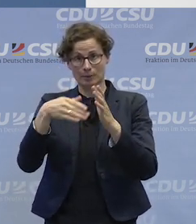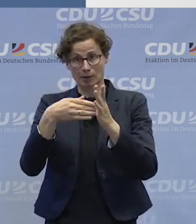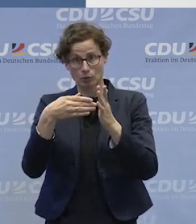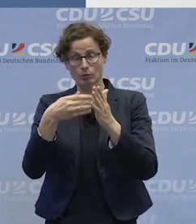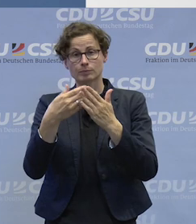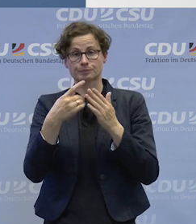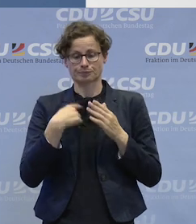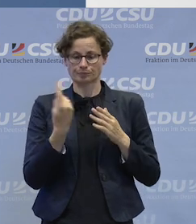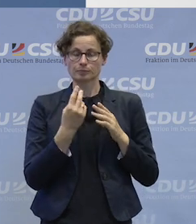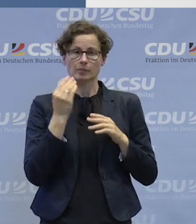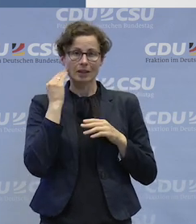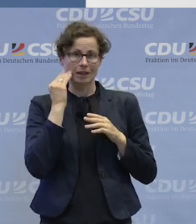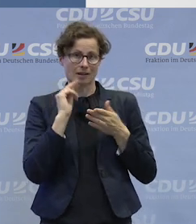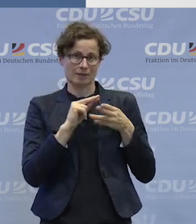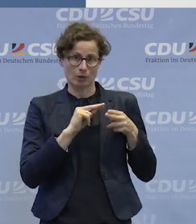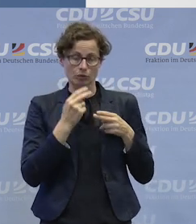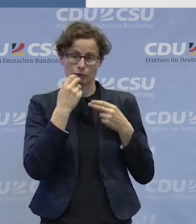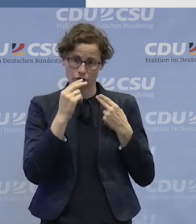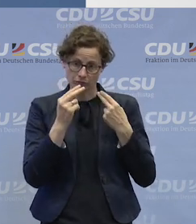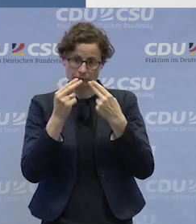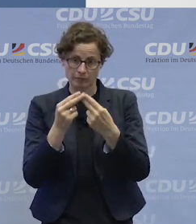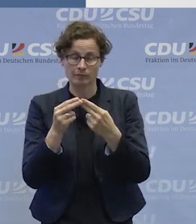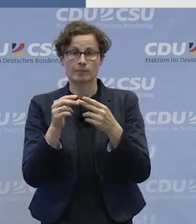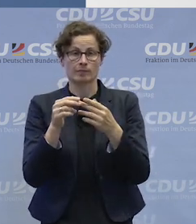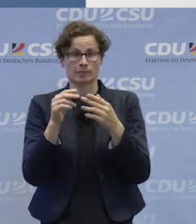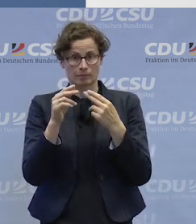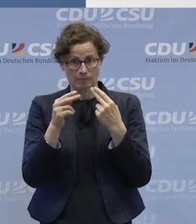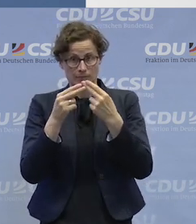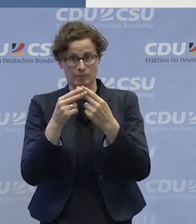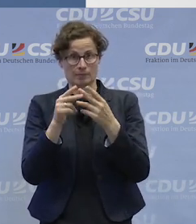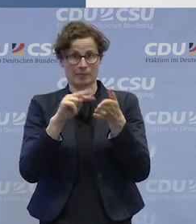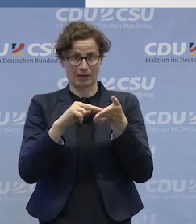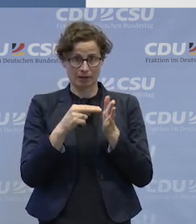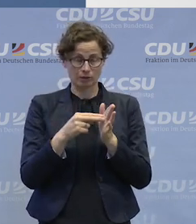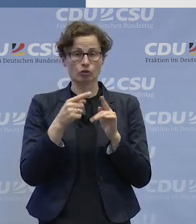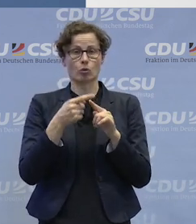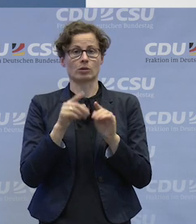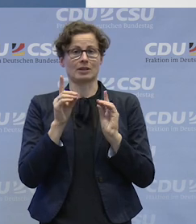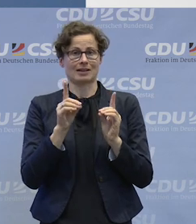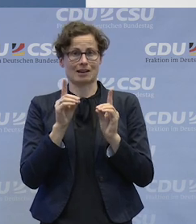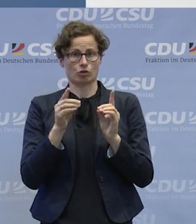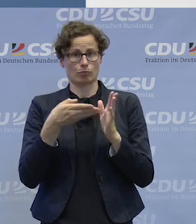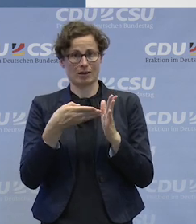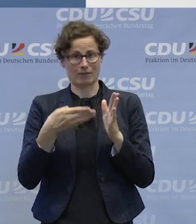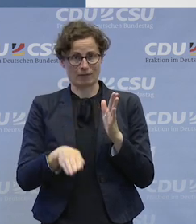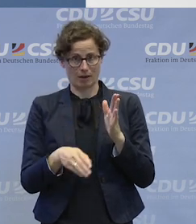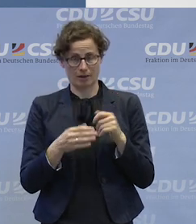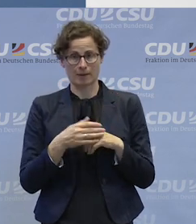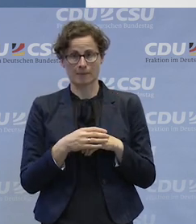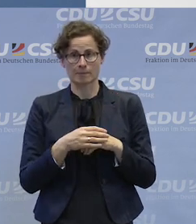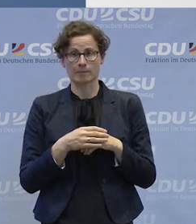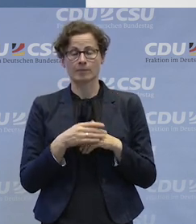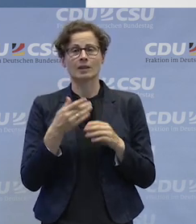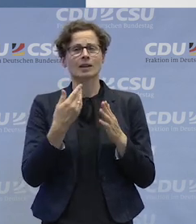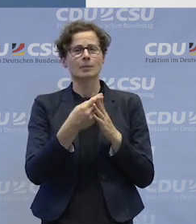wichtig, dass die eben sowohl technisch, aber auch didaktisch barrierefrei sind. Das heißt, wir greifen zurück auf das